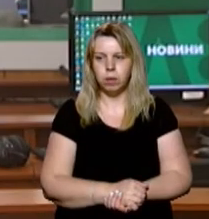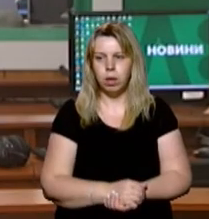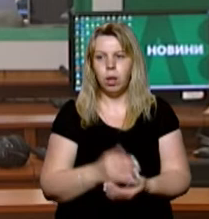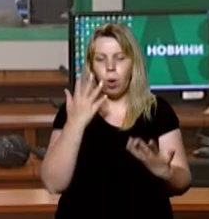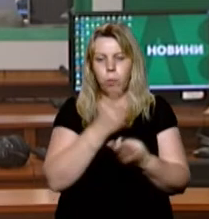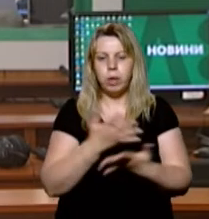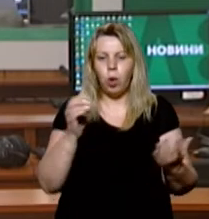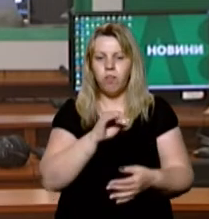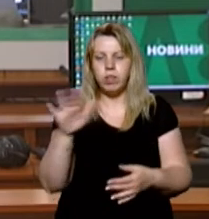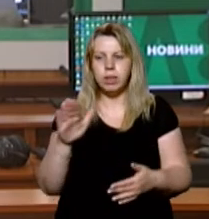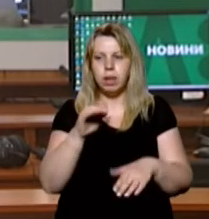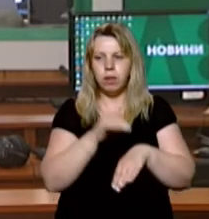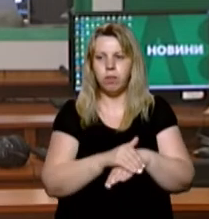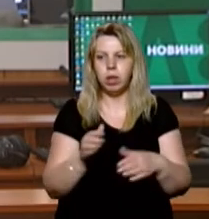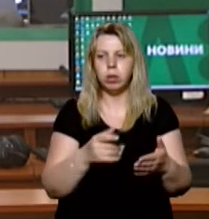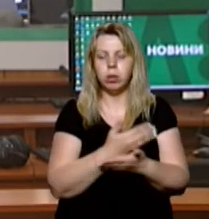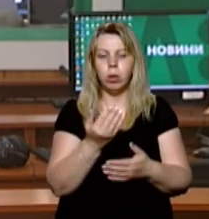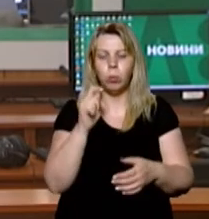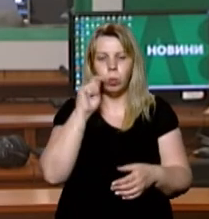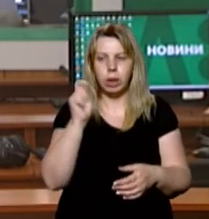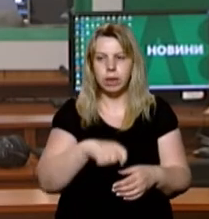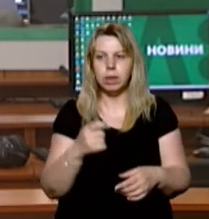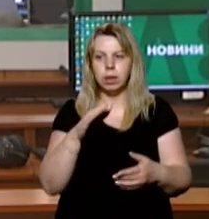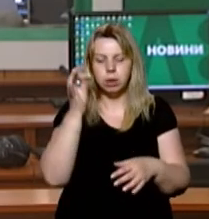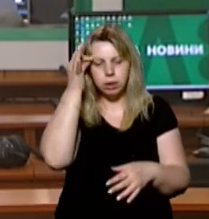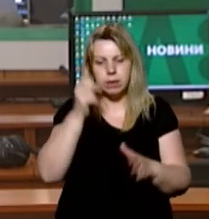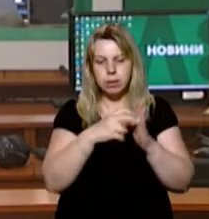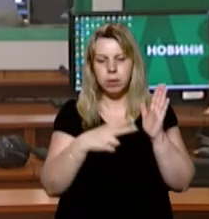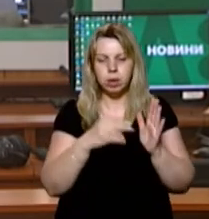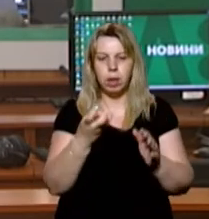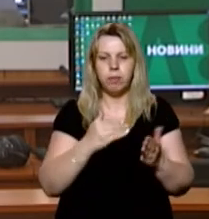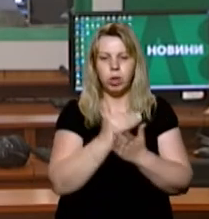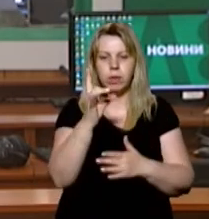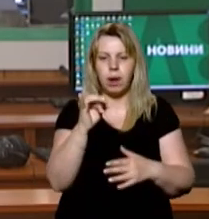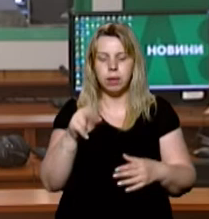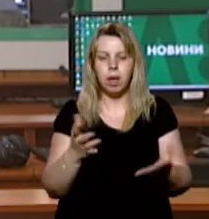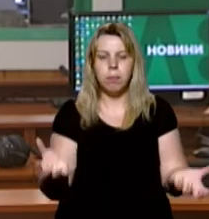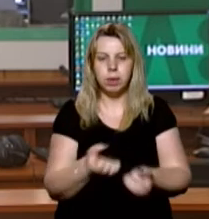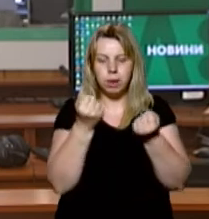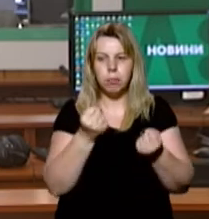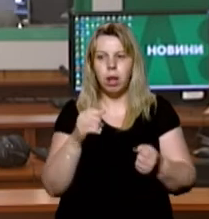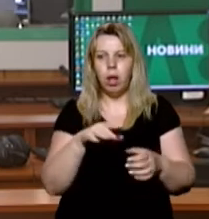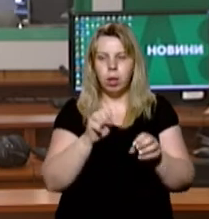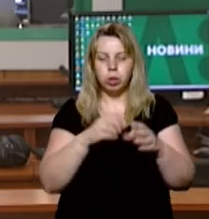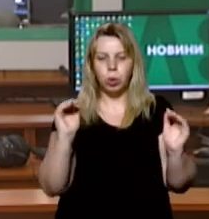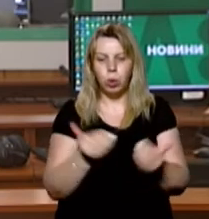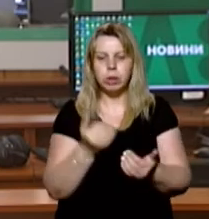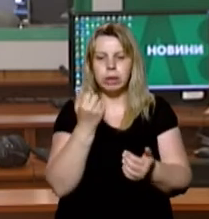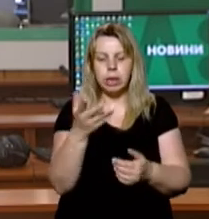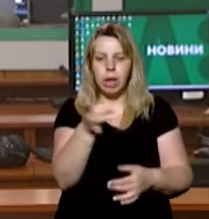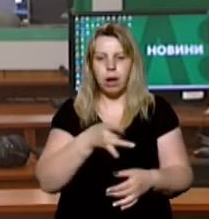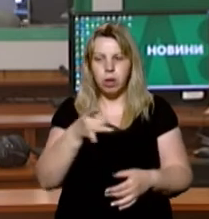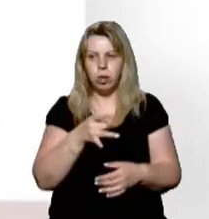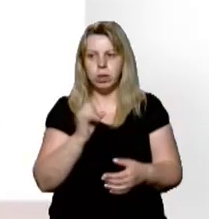Оприлюднені офіційні карти новоутворених районів України. Нагадаю, 17 липня Верховна Рада підтримала постанову уряду про скорочення кількості